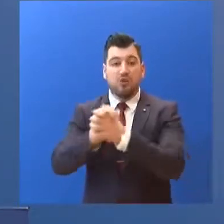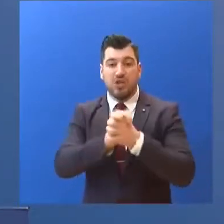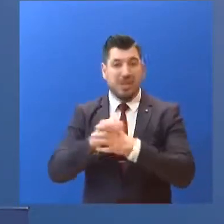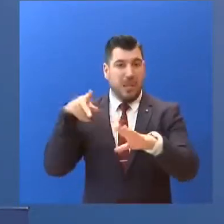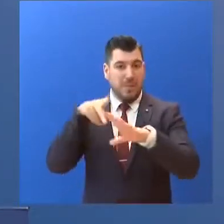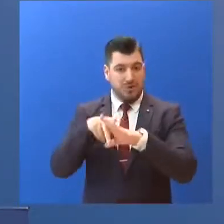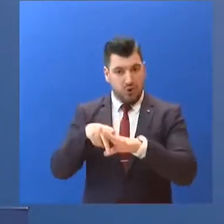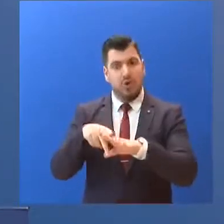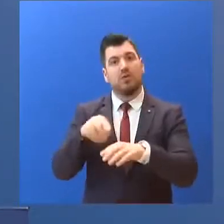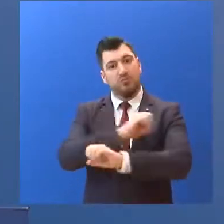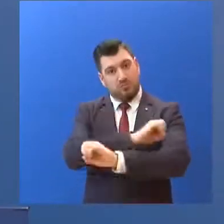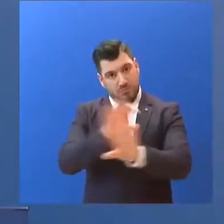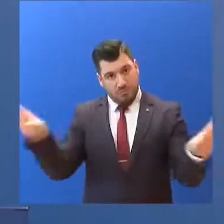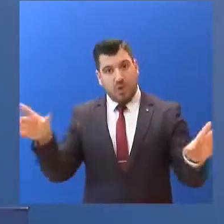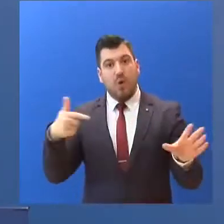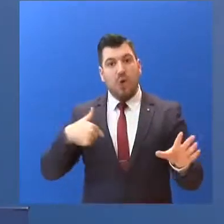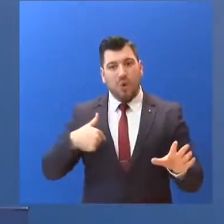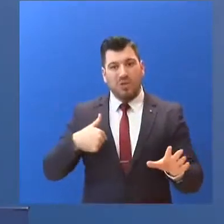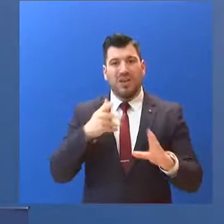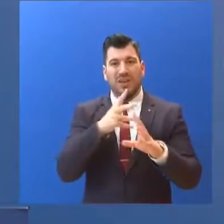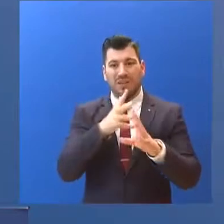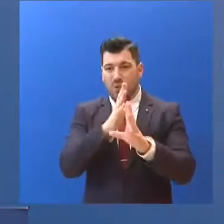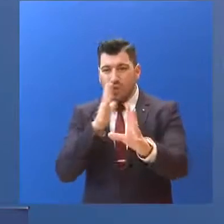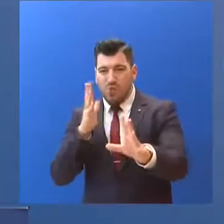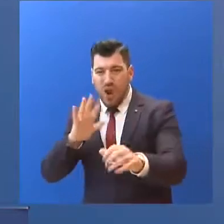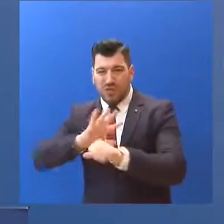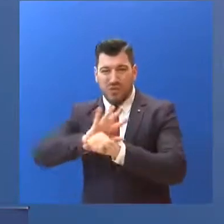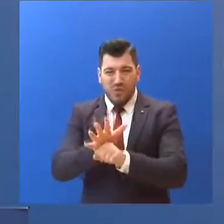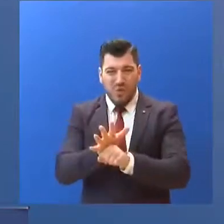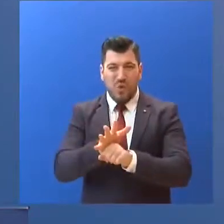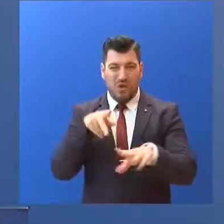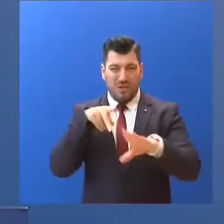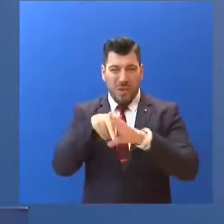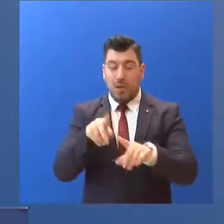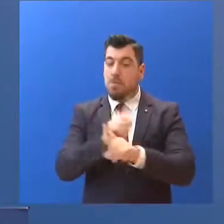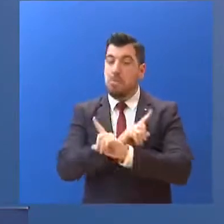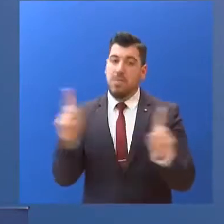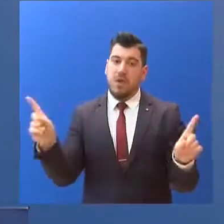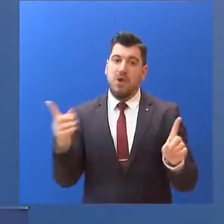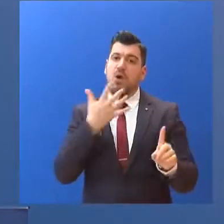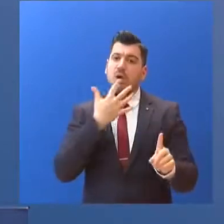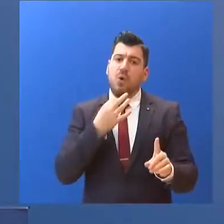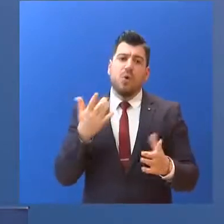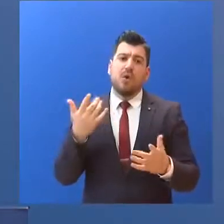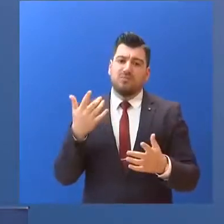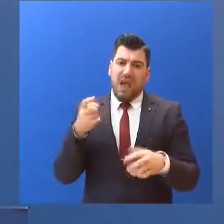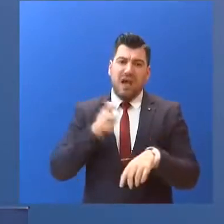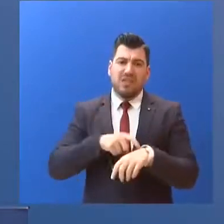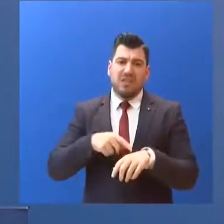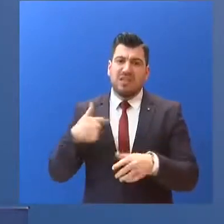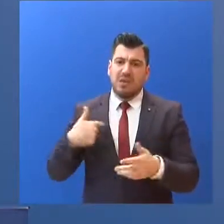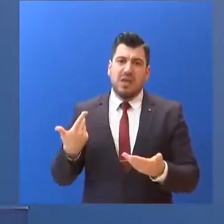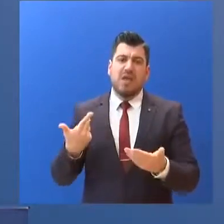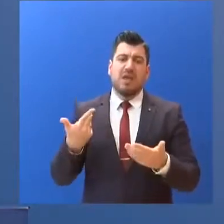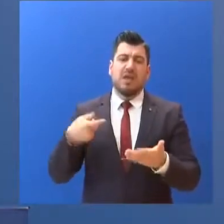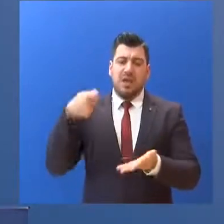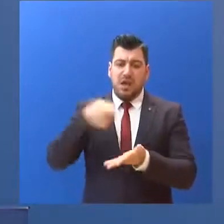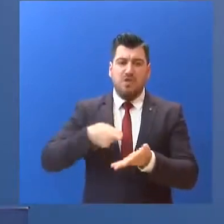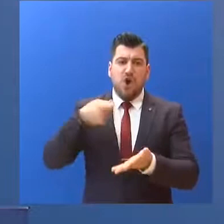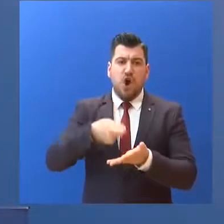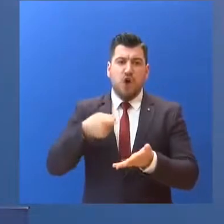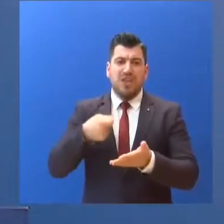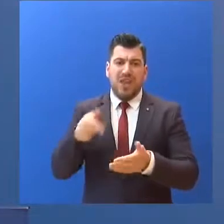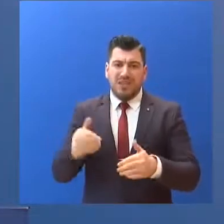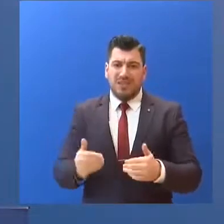να αποφεύγουν το συνοστισμό στις τράπεζες... καθώς ήδη οι φορολογικές και ασφαλιστικές υποχρεώσεις... έχουν ανασταλεί στη μεγάλη